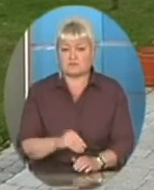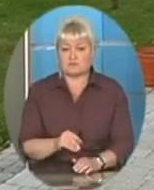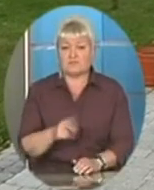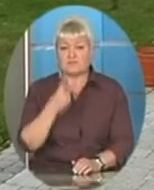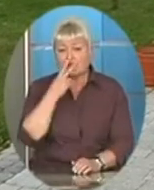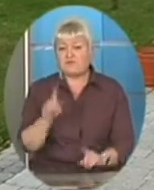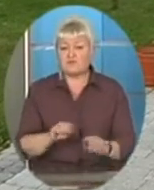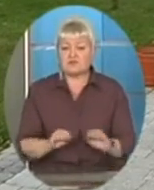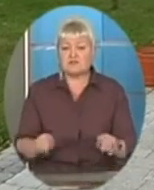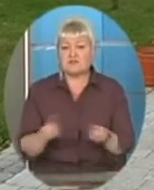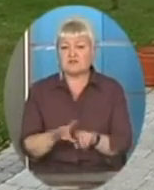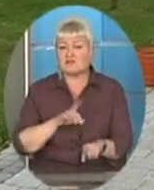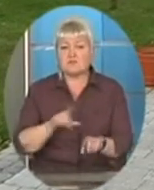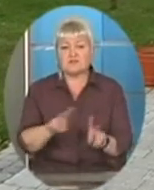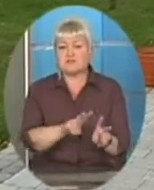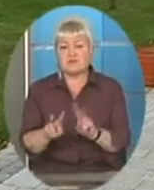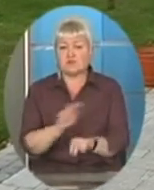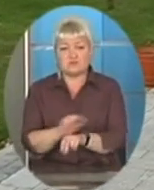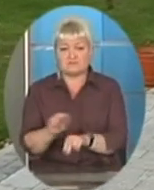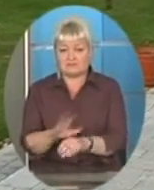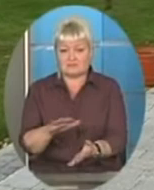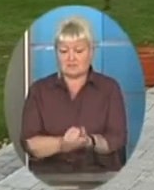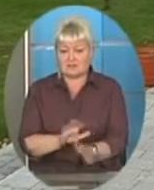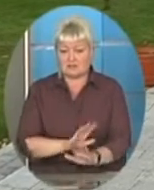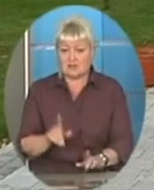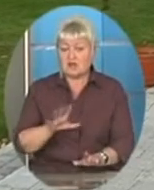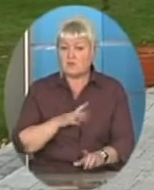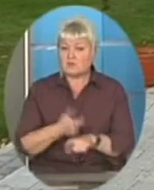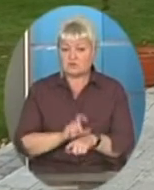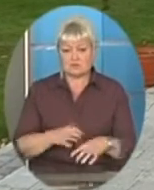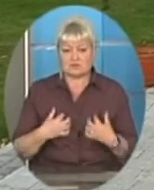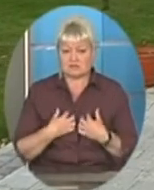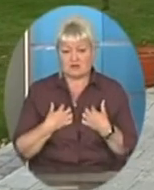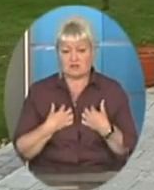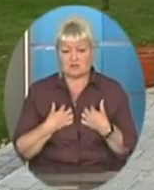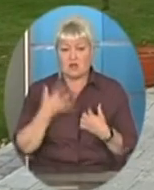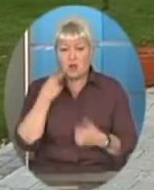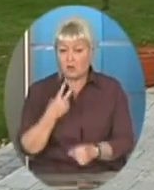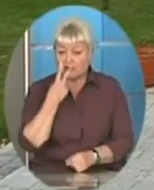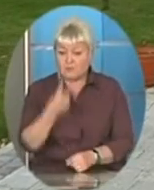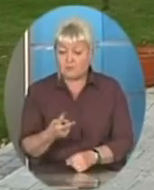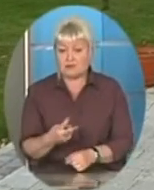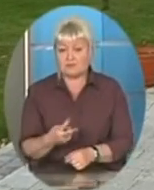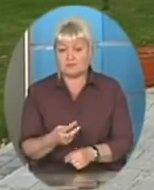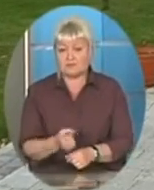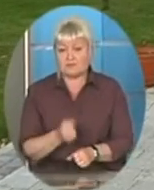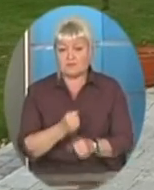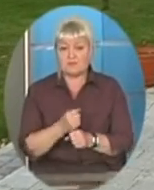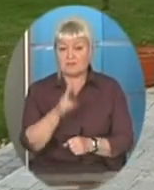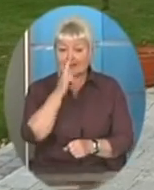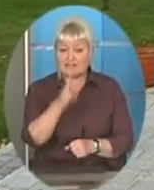що дітки такі були, що з ними ніхто не займався. Нам було дуже страшно, і коли ми їх побачили, то ми зробили два місяці паузу.